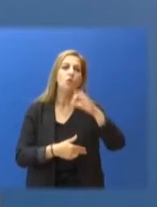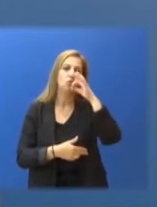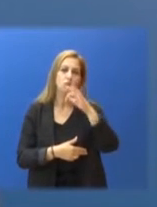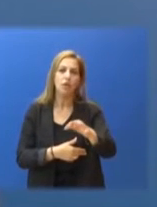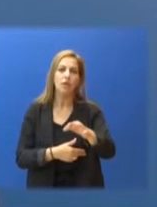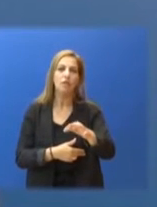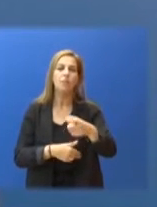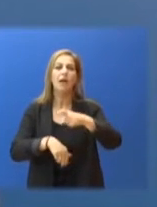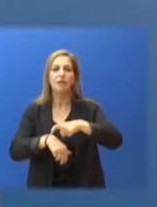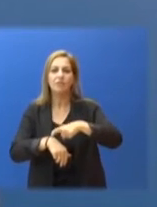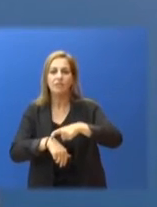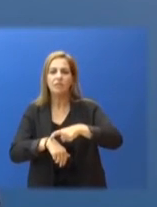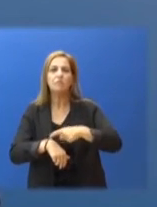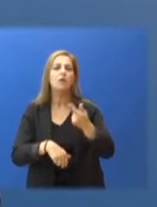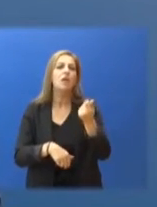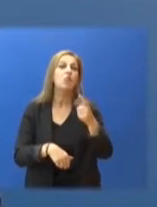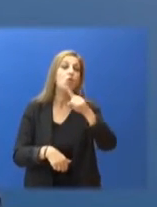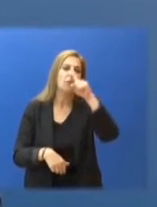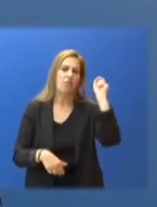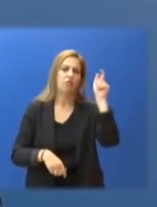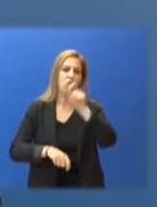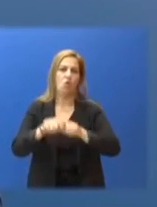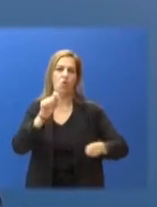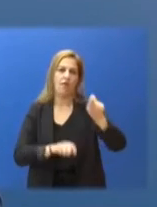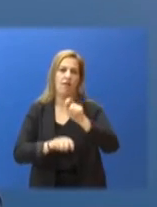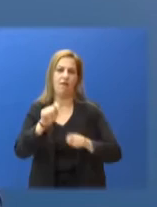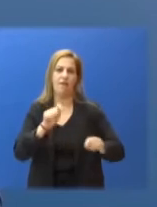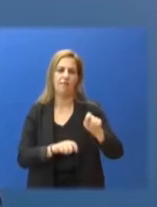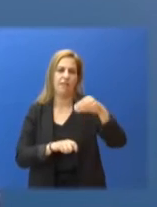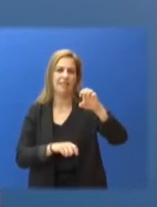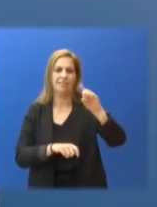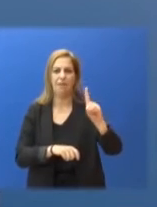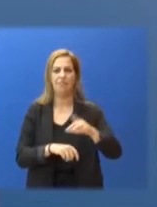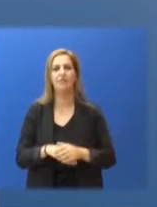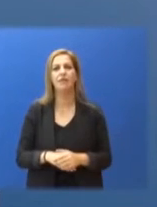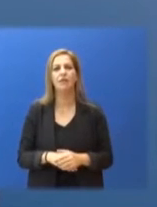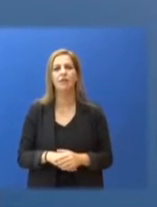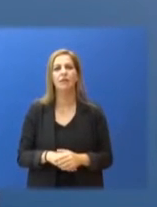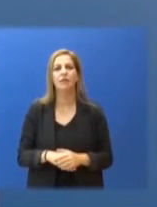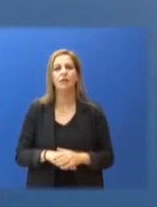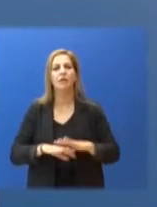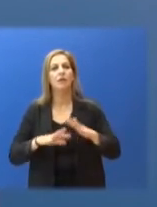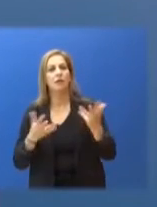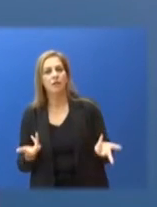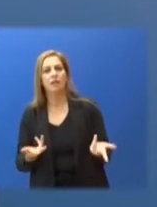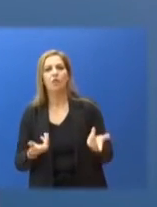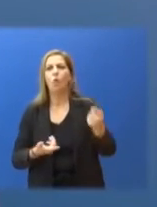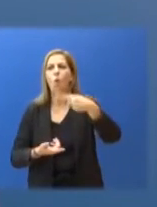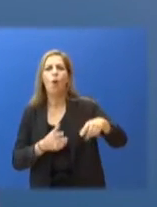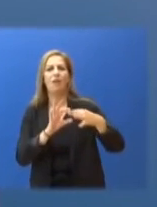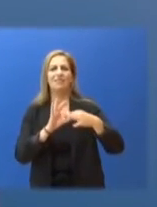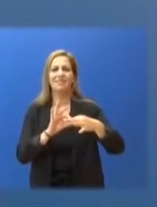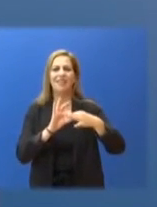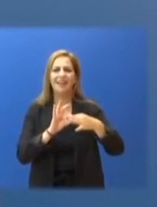σόφρονες επιλογές κρατήσαμε τη χώρα υγειονομικά, οικονομικά και κοινωνικά όρθια, με πολιτικές ενίσχυσης του εθνικού